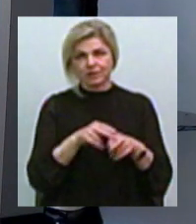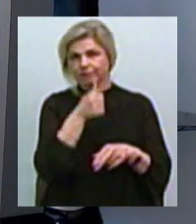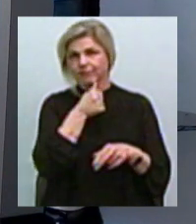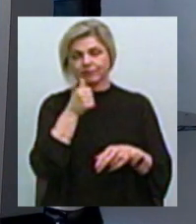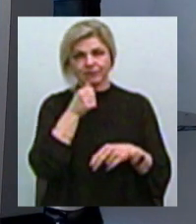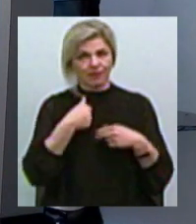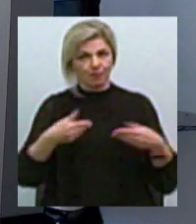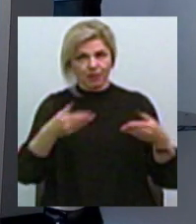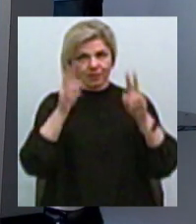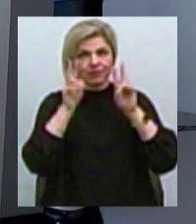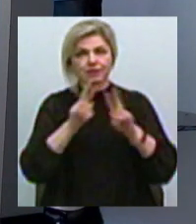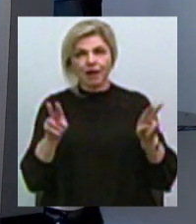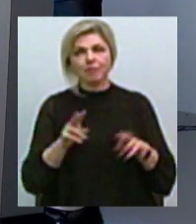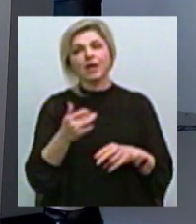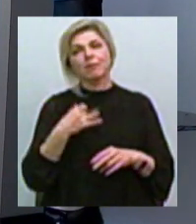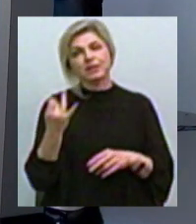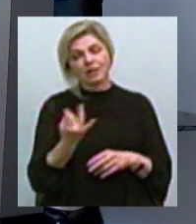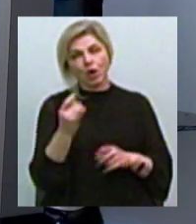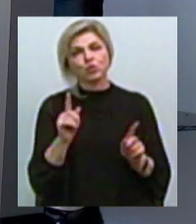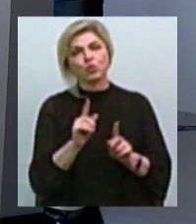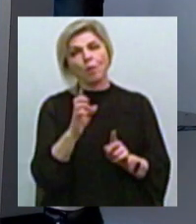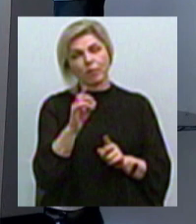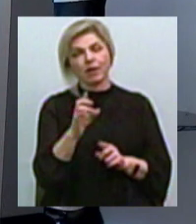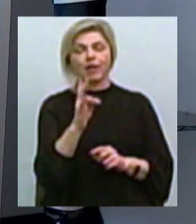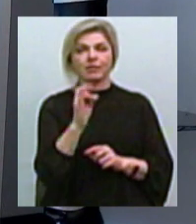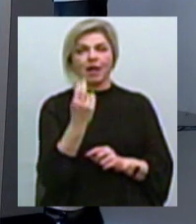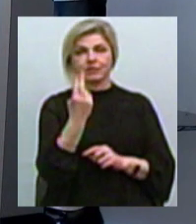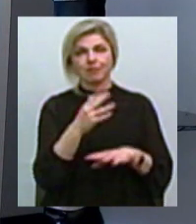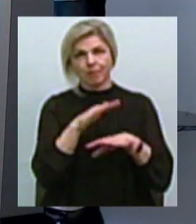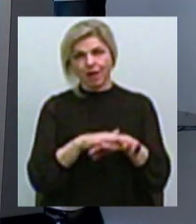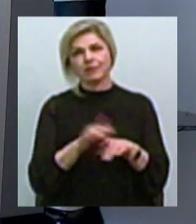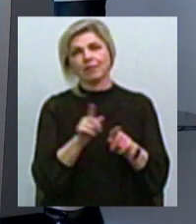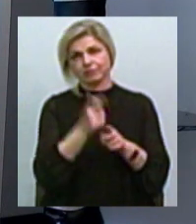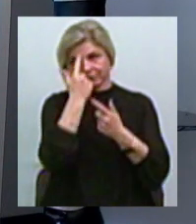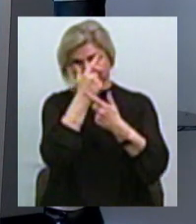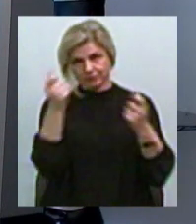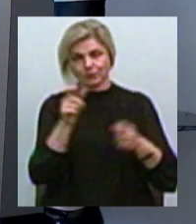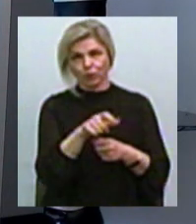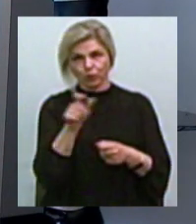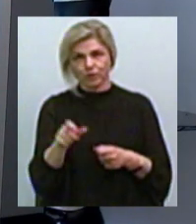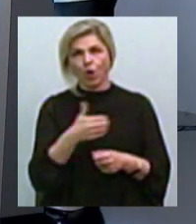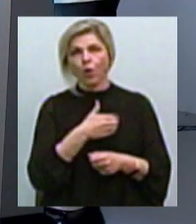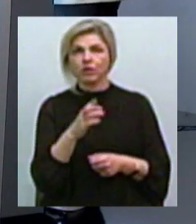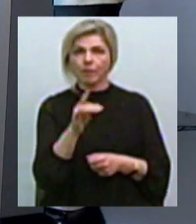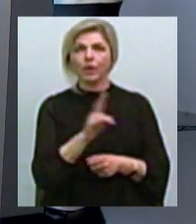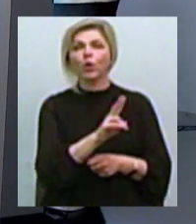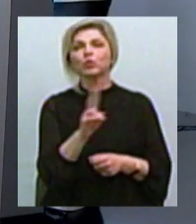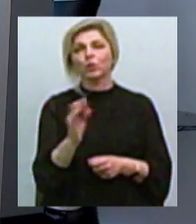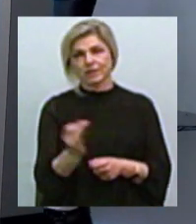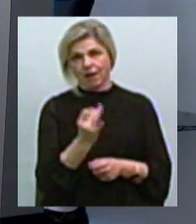Між тим було б дуже цікаво, щоб Нацбанк такі дані, ну, якимось чином довів до населення, хоча б до тих, хто цікавиться